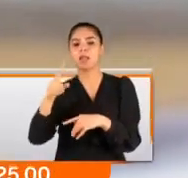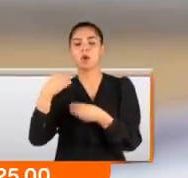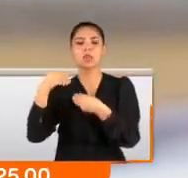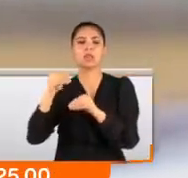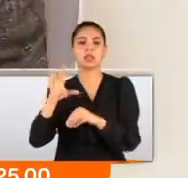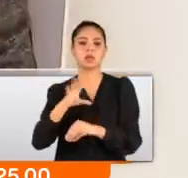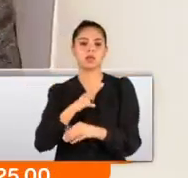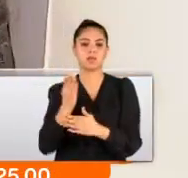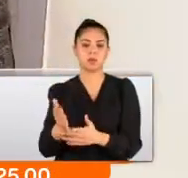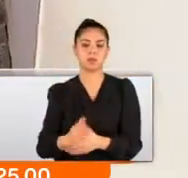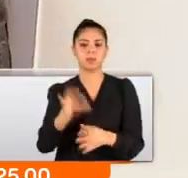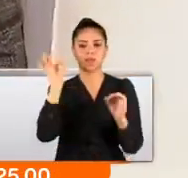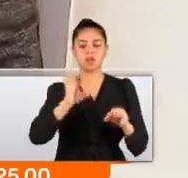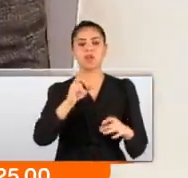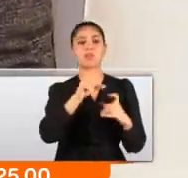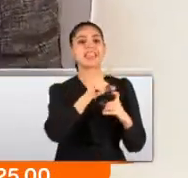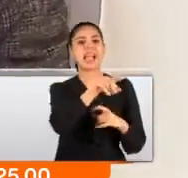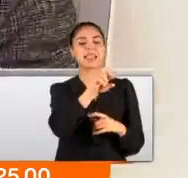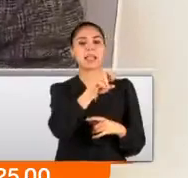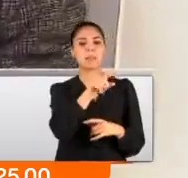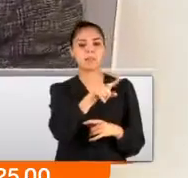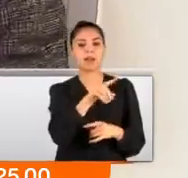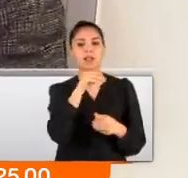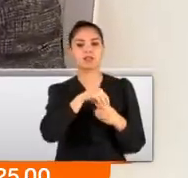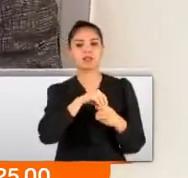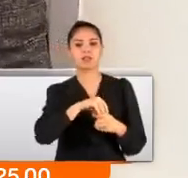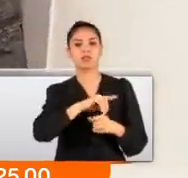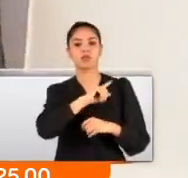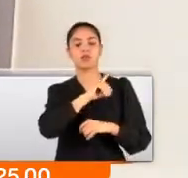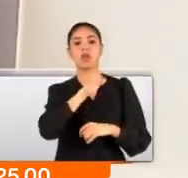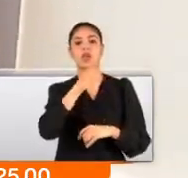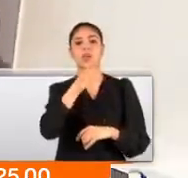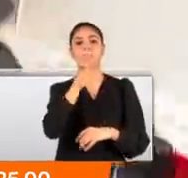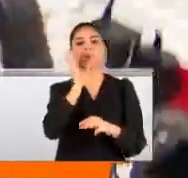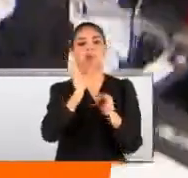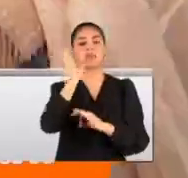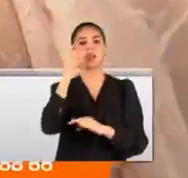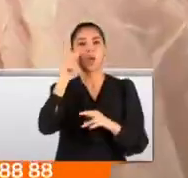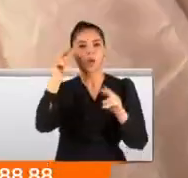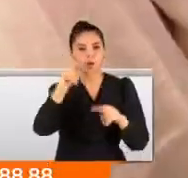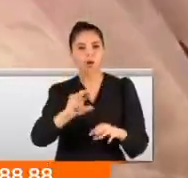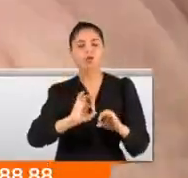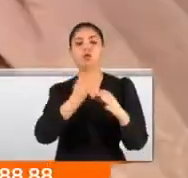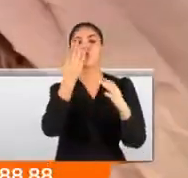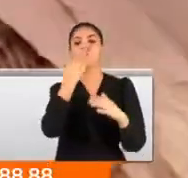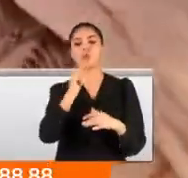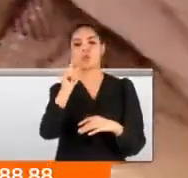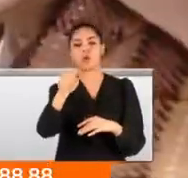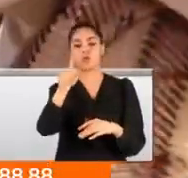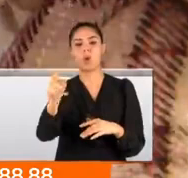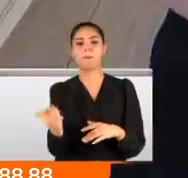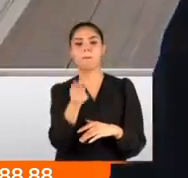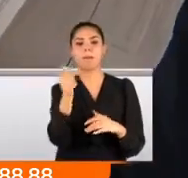sürülmesi geliyor. Şimdiki sentetiklerde hiçbir güç, hiçbir bilim adamı gözden çözemez. Bu cihazla neyi anlayacağız